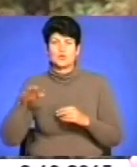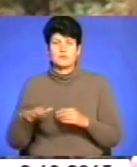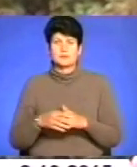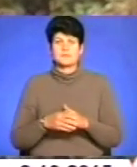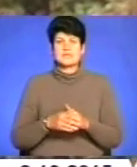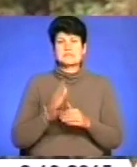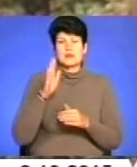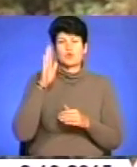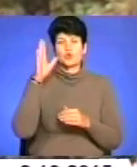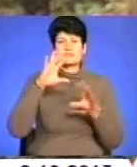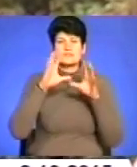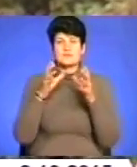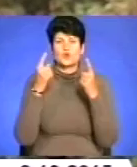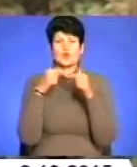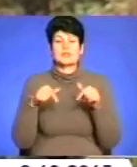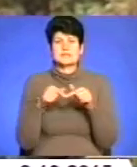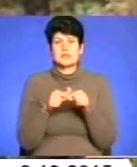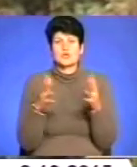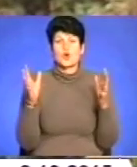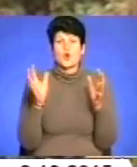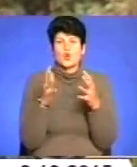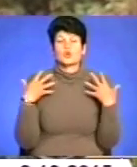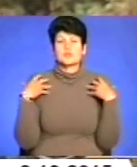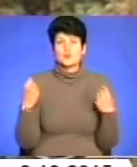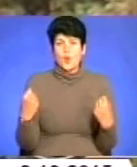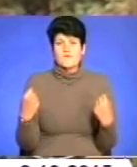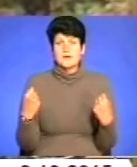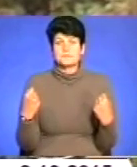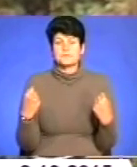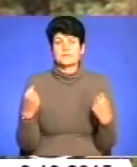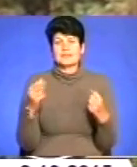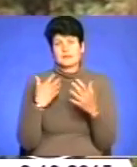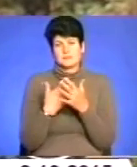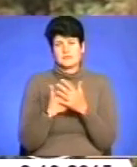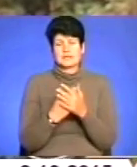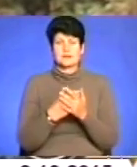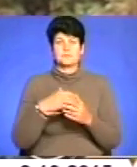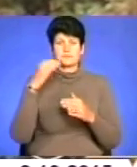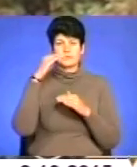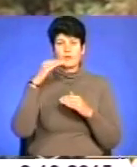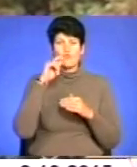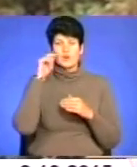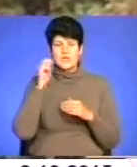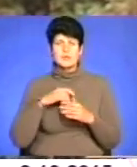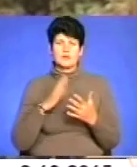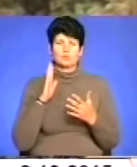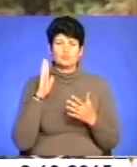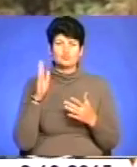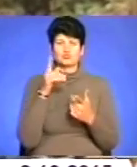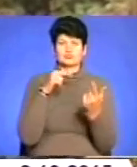прогнозами Всесвітньої організації охорони здоров'я, на північній півкулі в Україні будуть